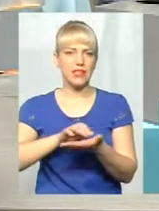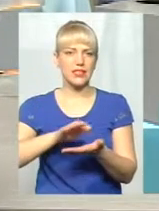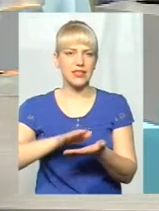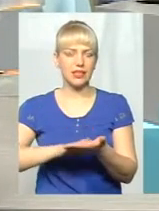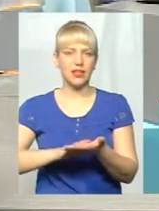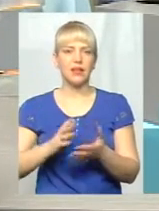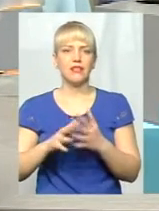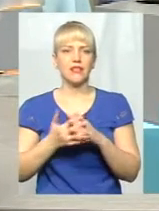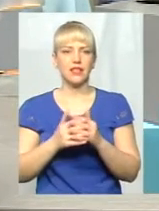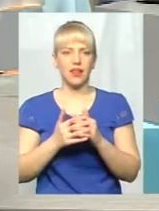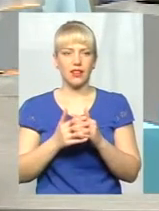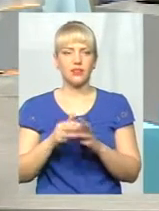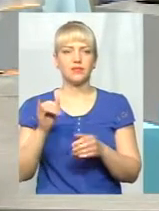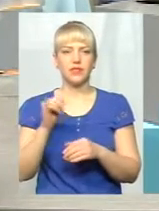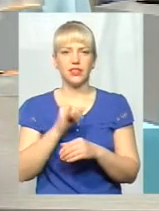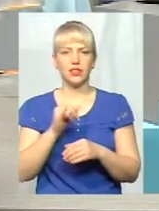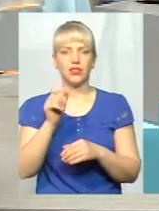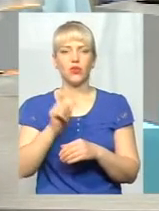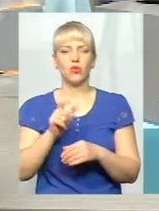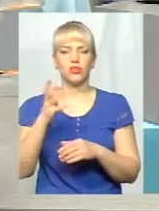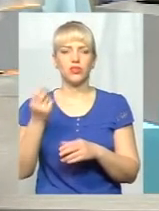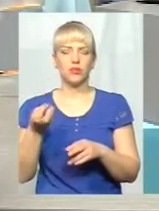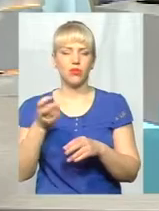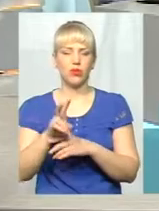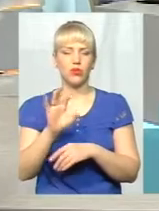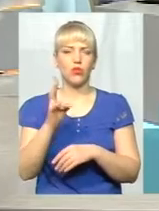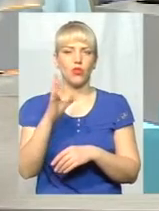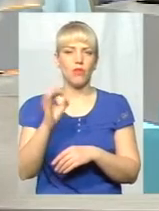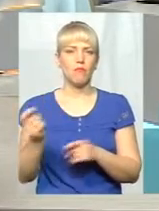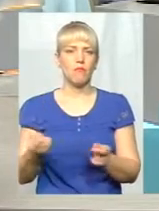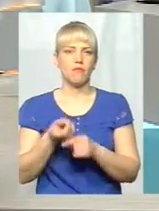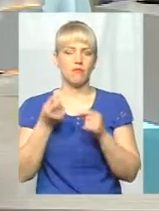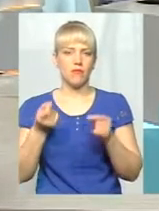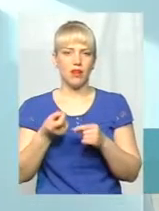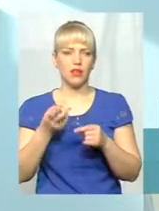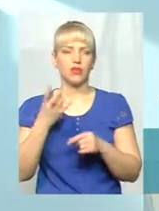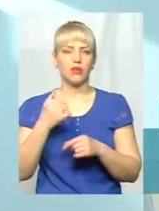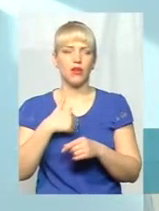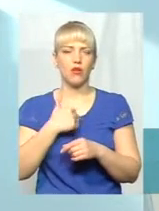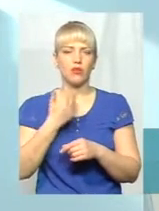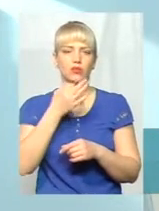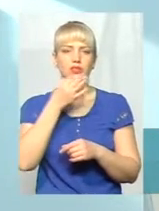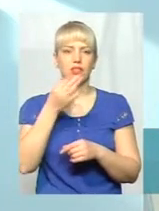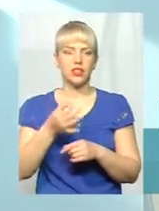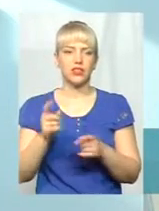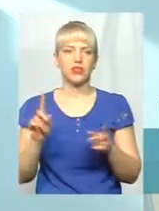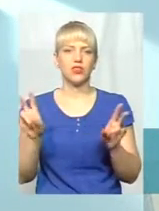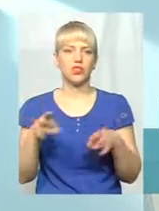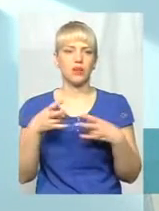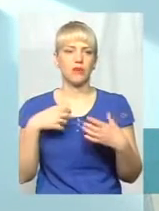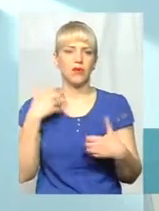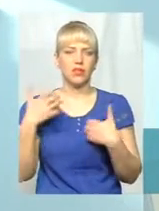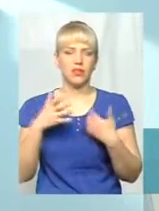В селах ще люди приходять, але дуже мало. Але я хочу сказати, що не треба переживати.